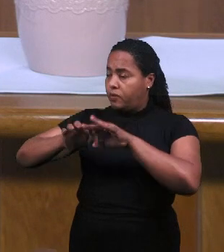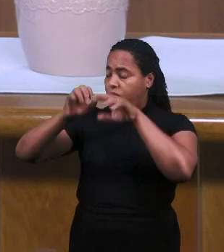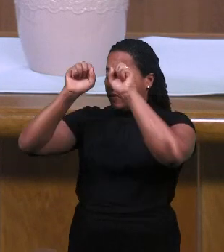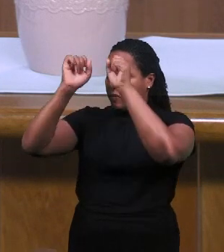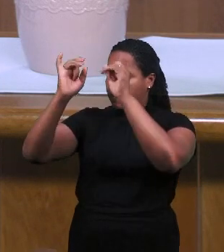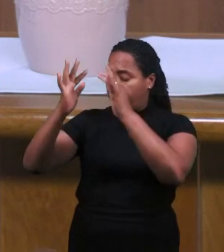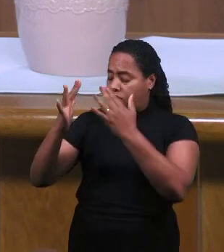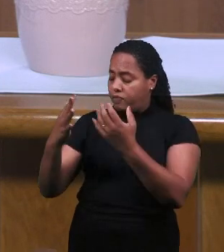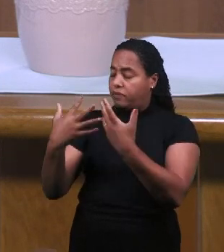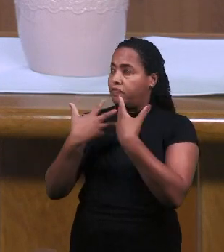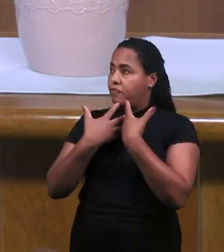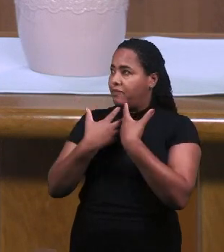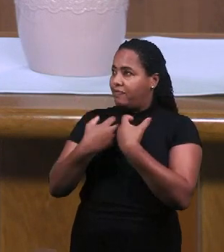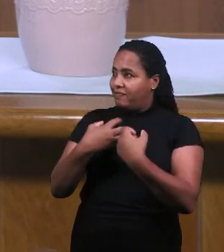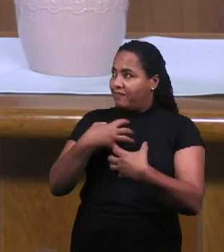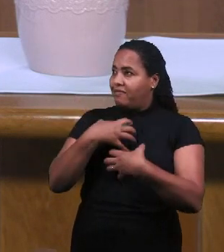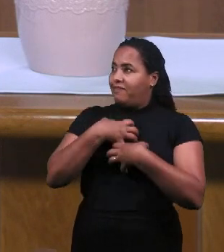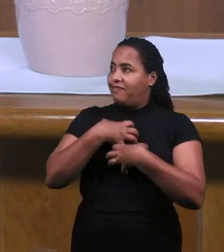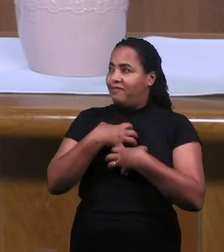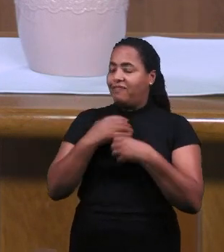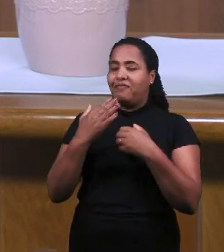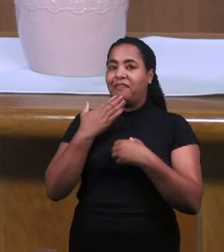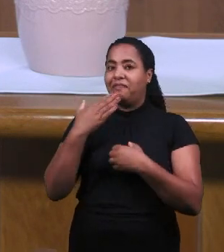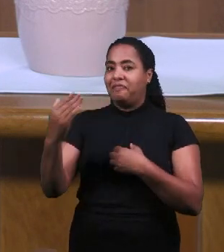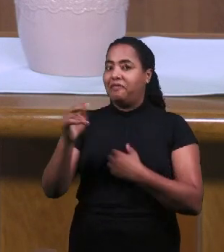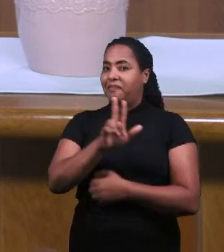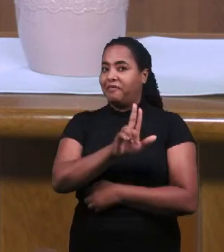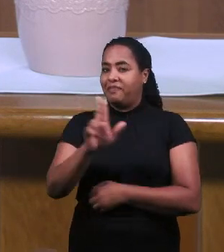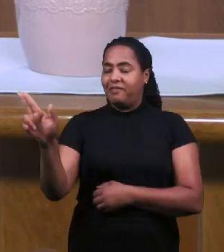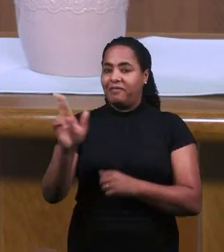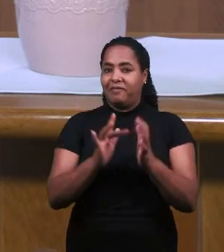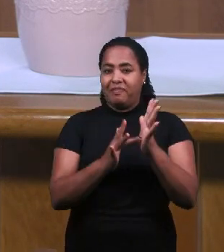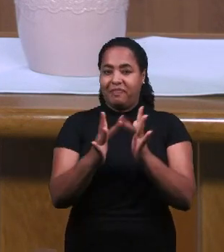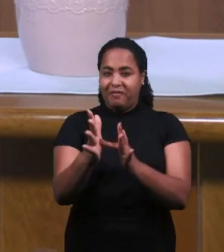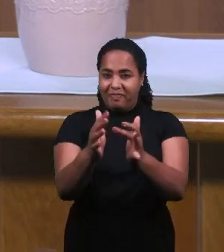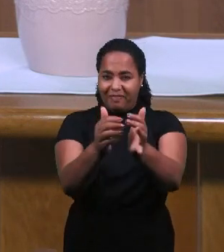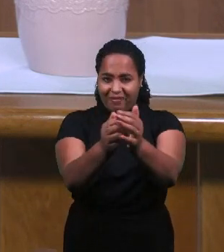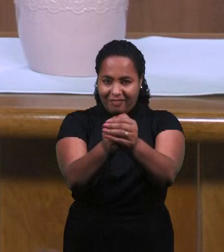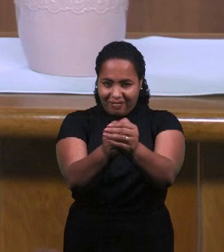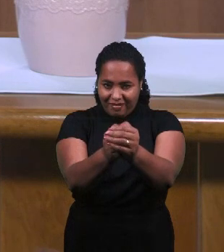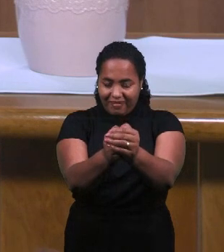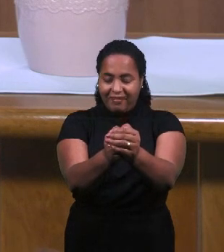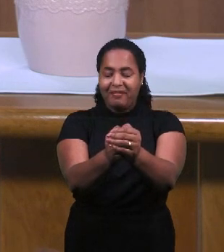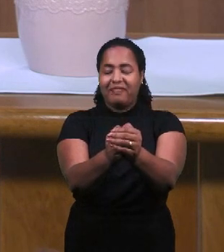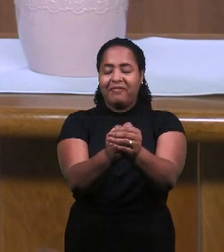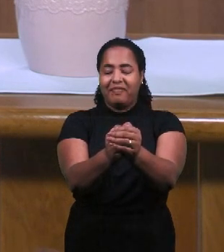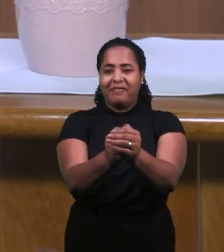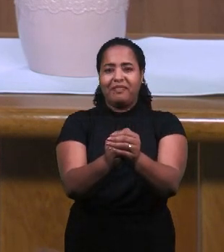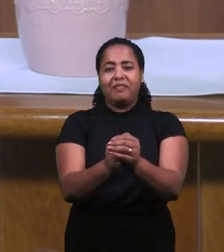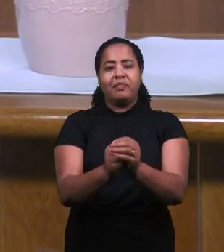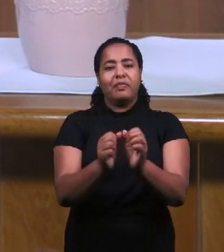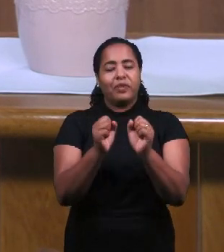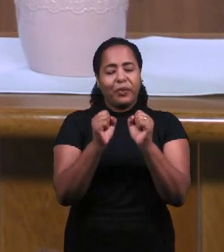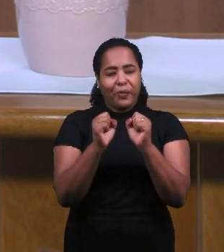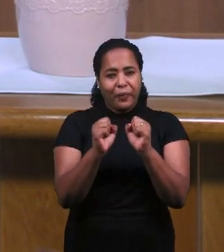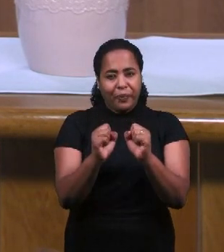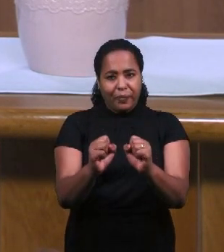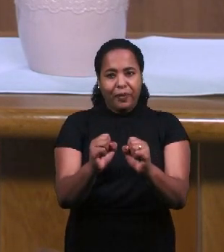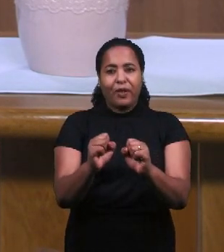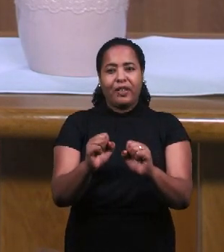приготовил для нас. Мы молимся к Тебе во имя Иисуса. Аминь. Можете